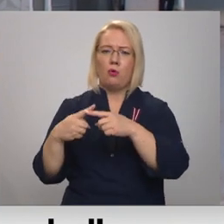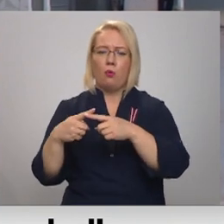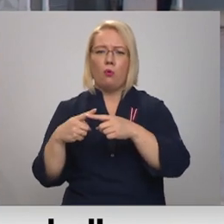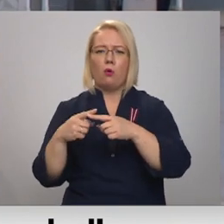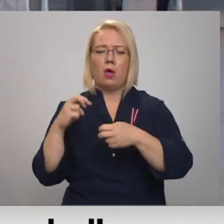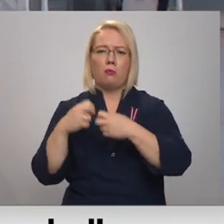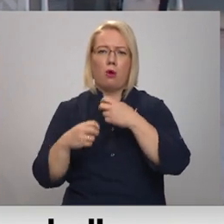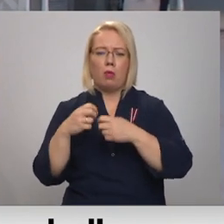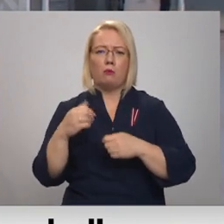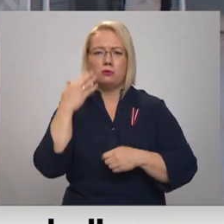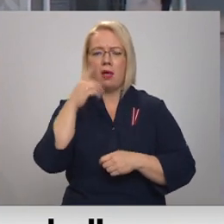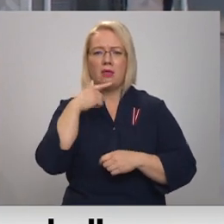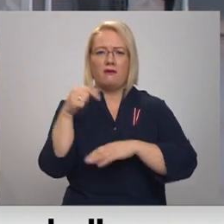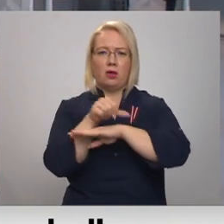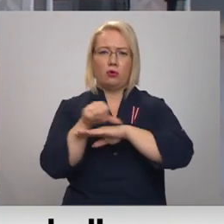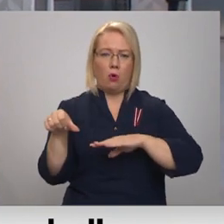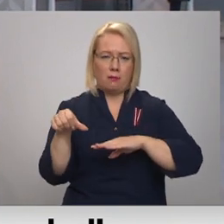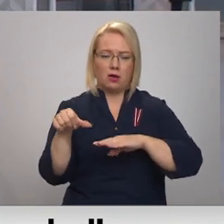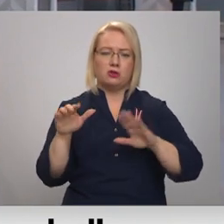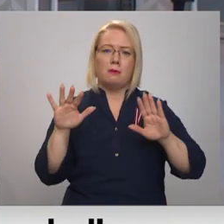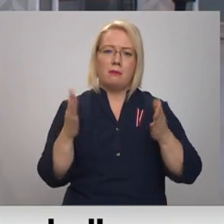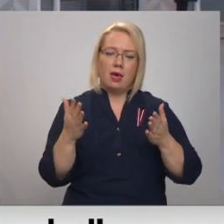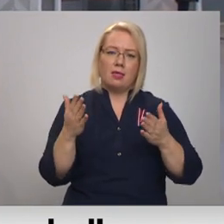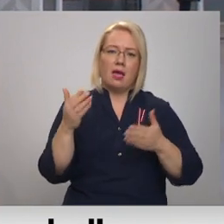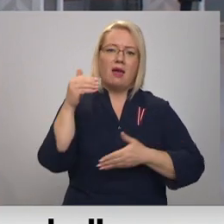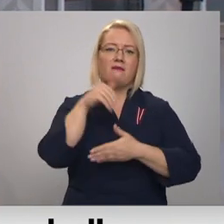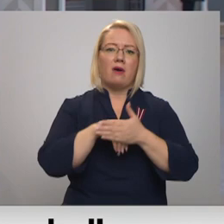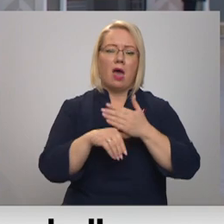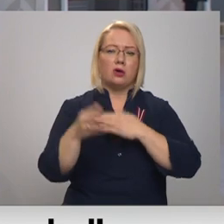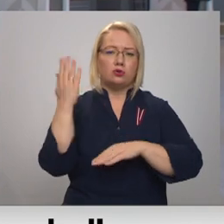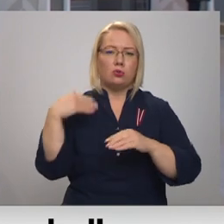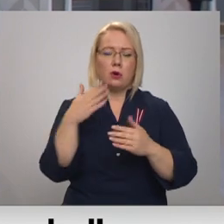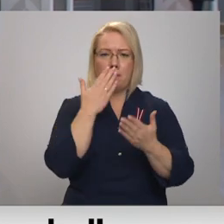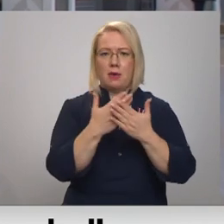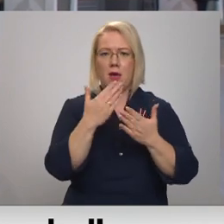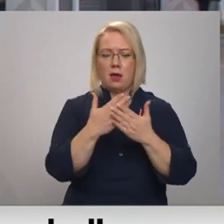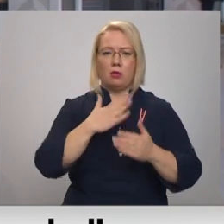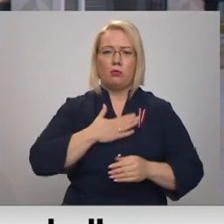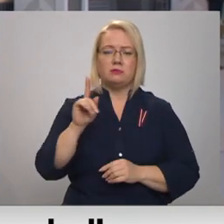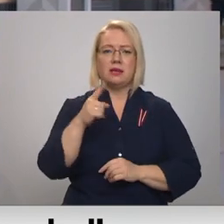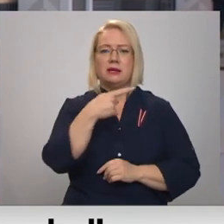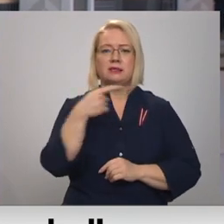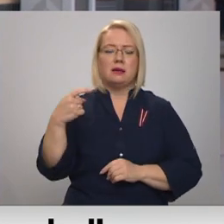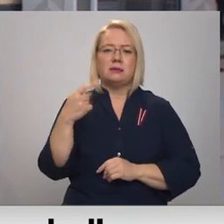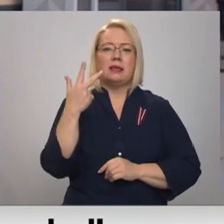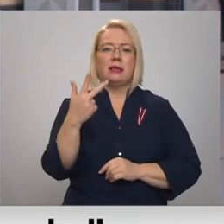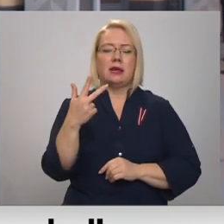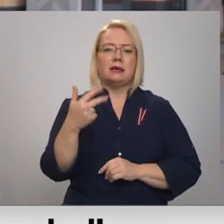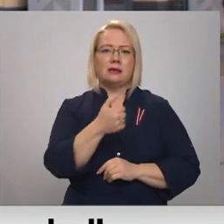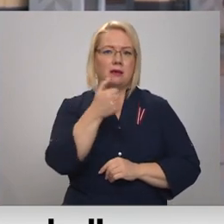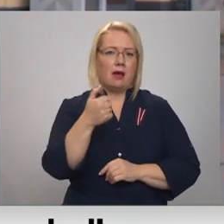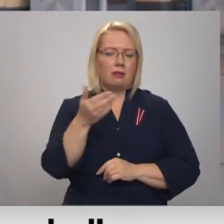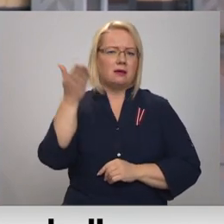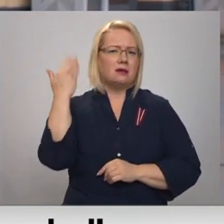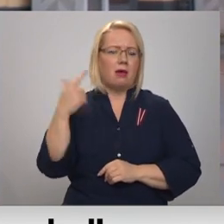Baltkrievijas robežas. Taču vēstura pierāda, un mums tagad ir 103 gadi sena Latvijas valsts